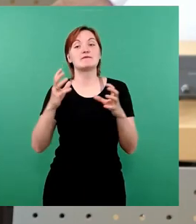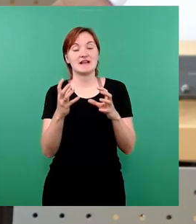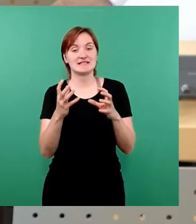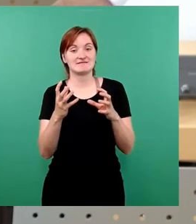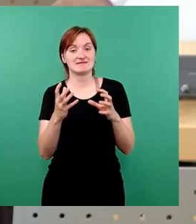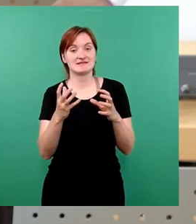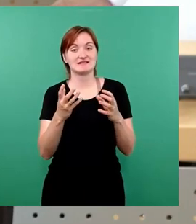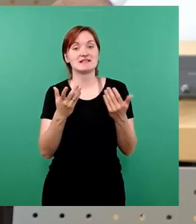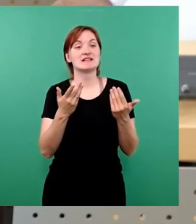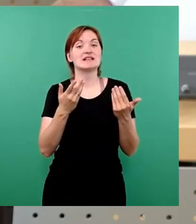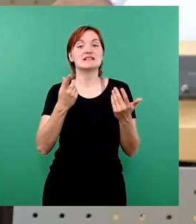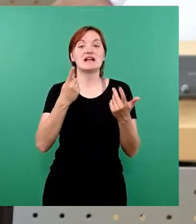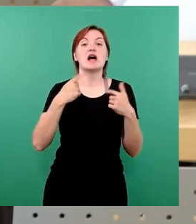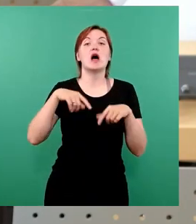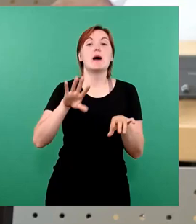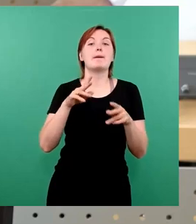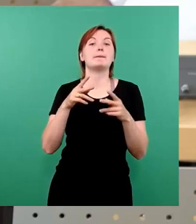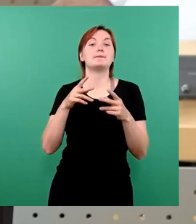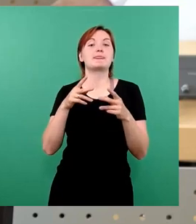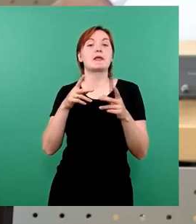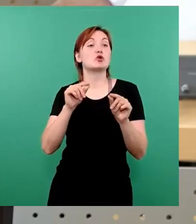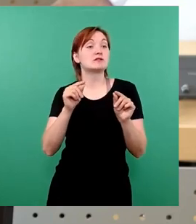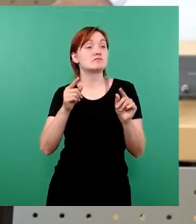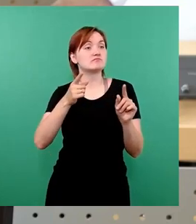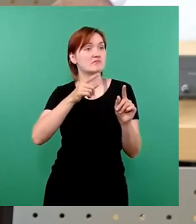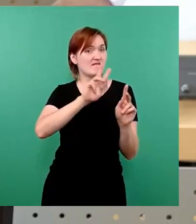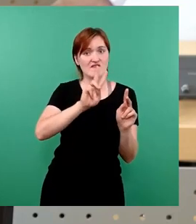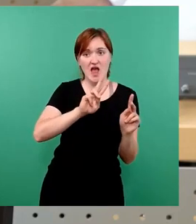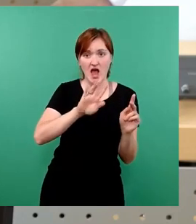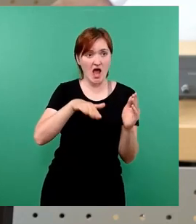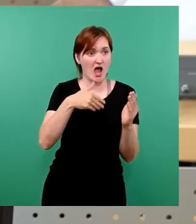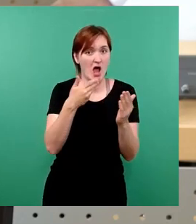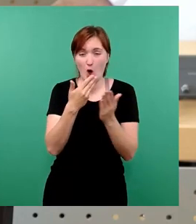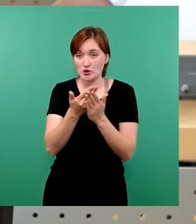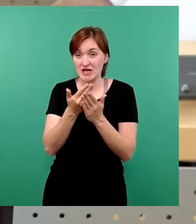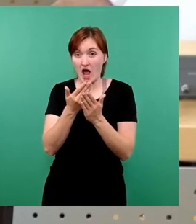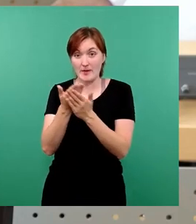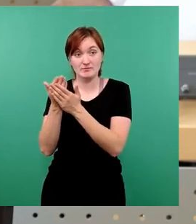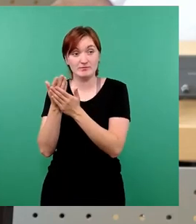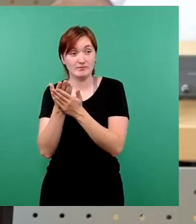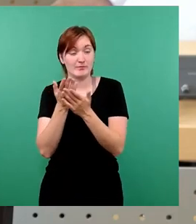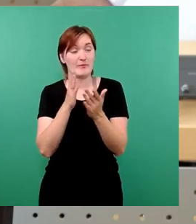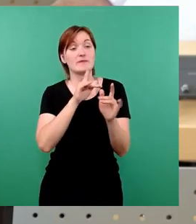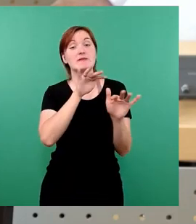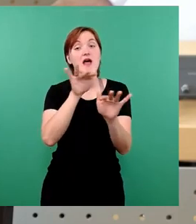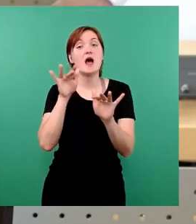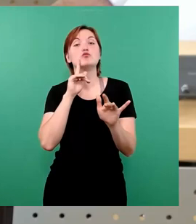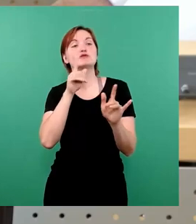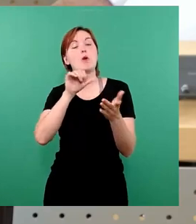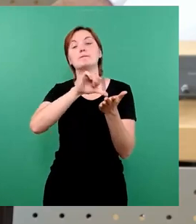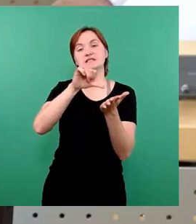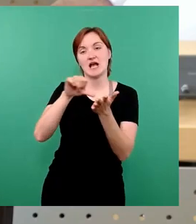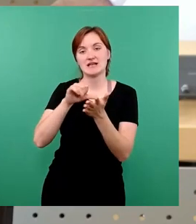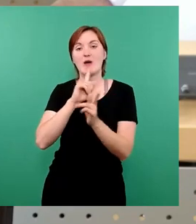Konnektivitätsprinzip, also das heißt, wer die Aufgaben bestellt, muss sie auch bezahlen, dass dieses vom Bund,